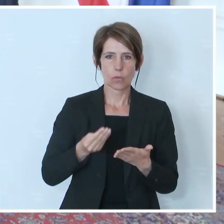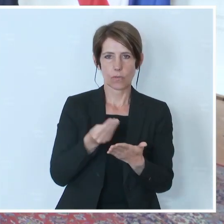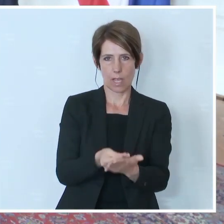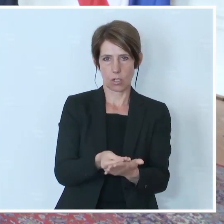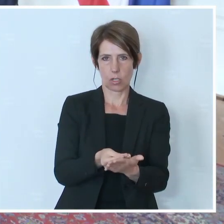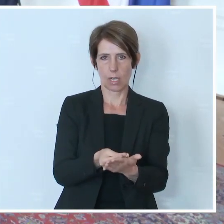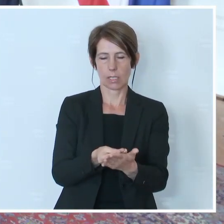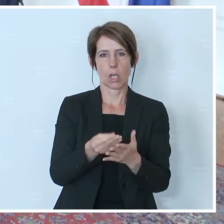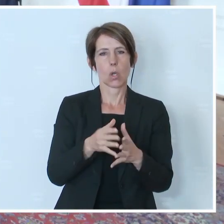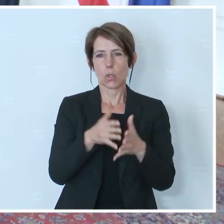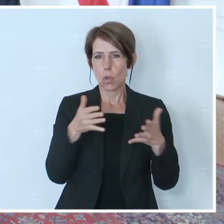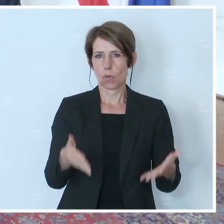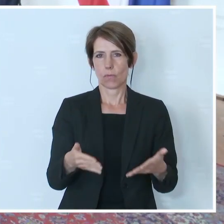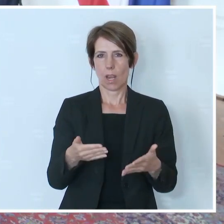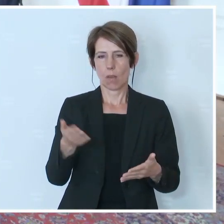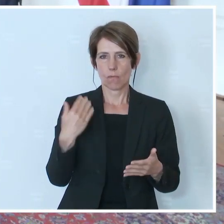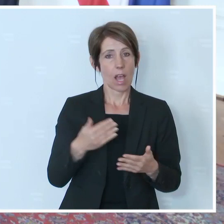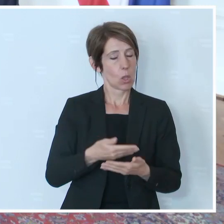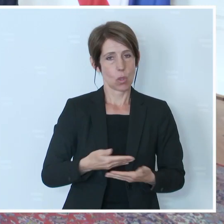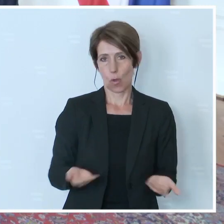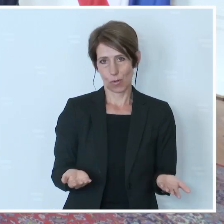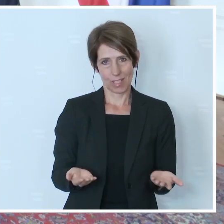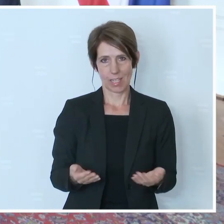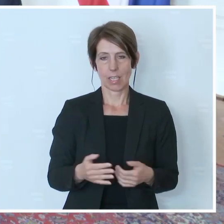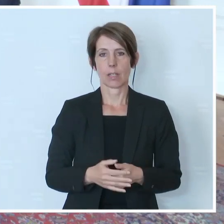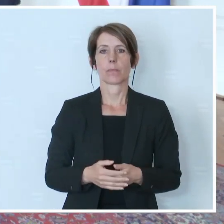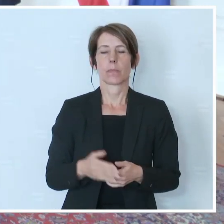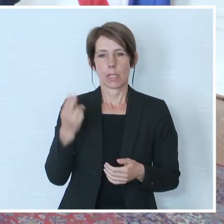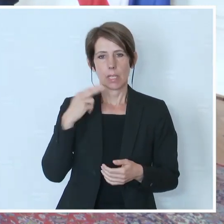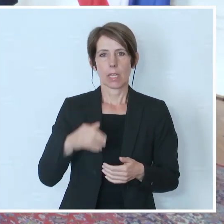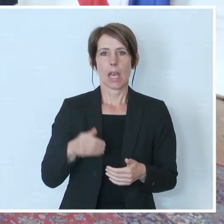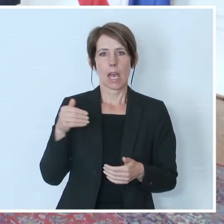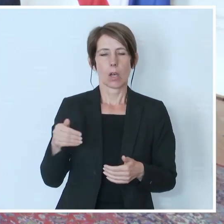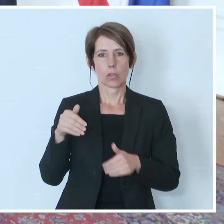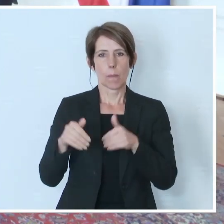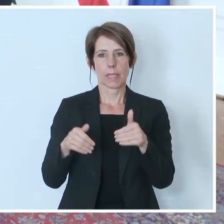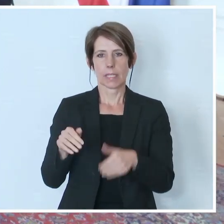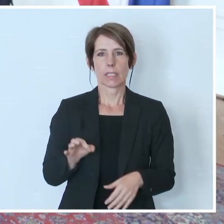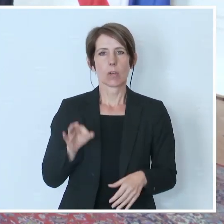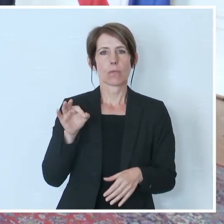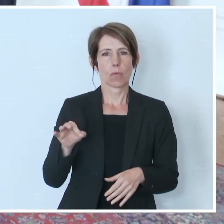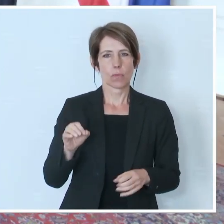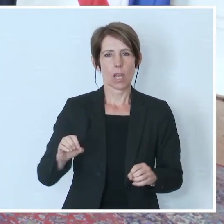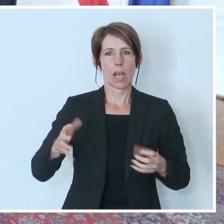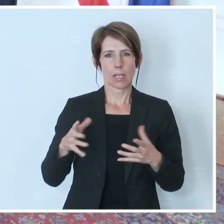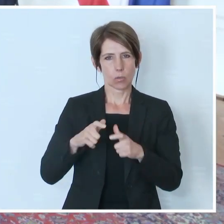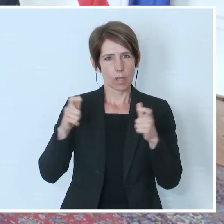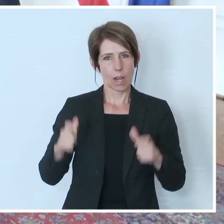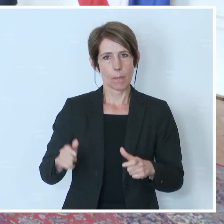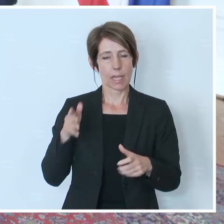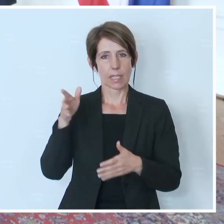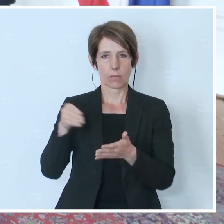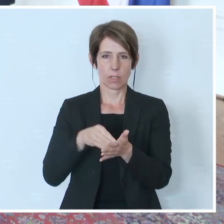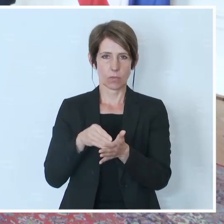enorm, so viel waren es regulär noch nie, der Herr Außenminister, wirklich sagen, wofür das im aktuellen Paket alles verwendet